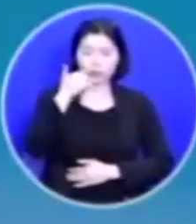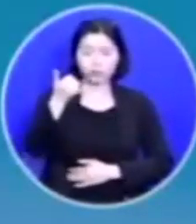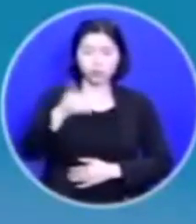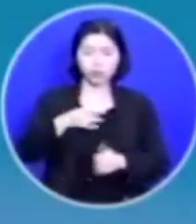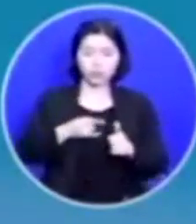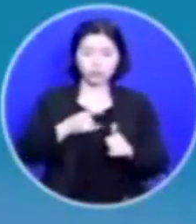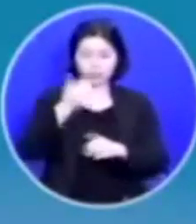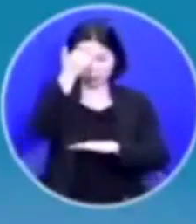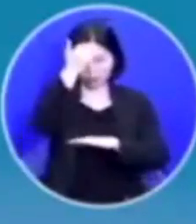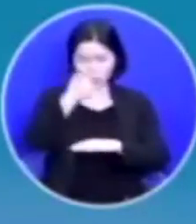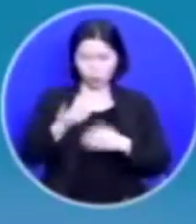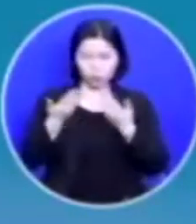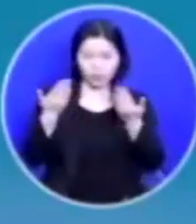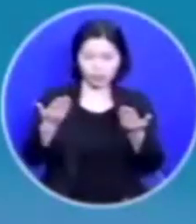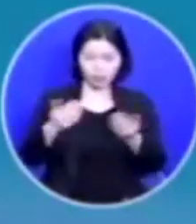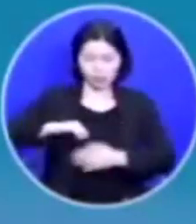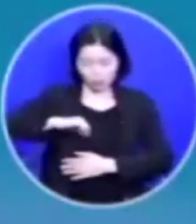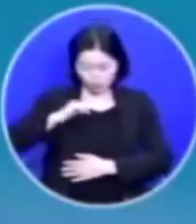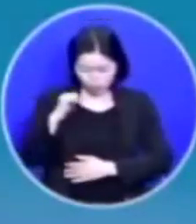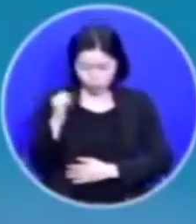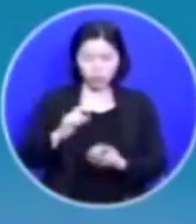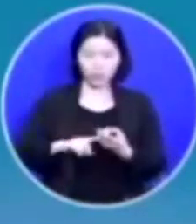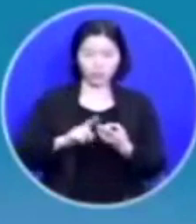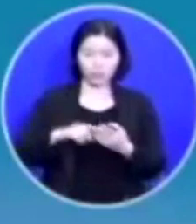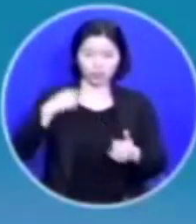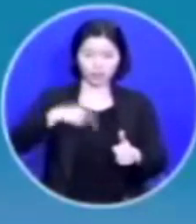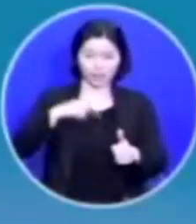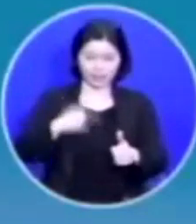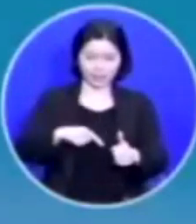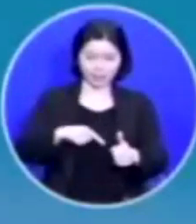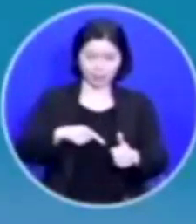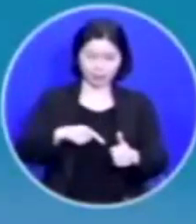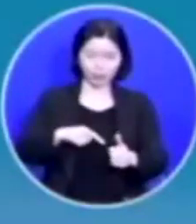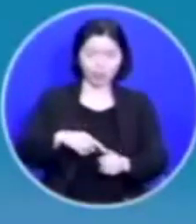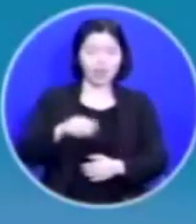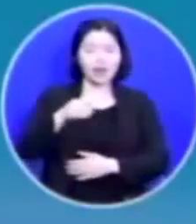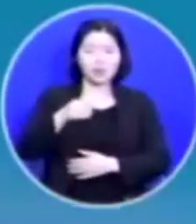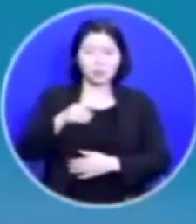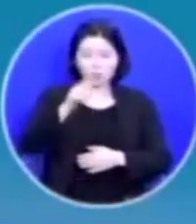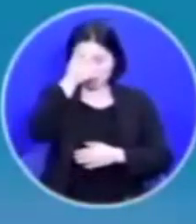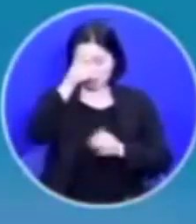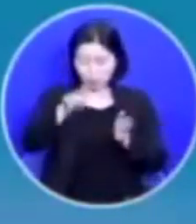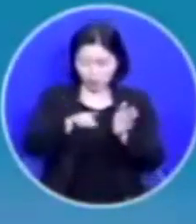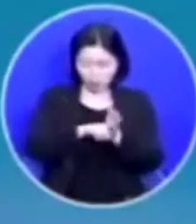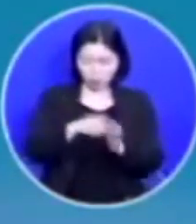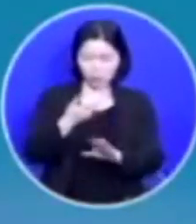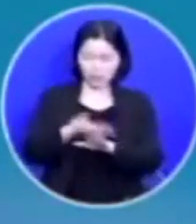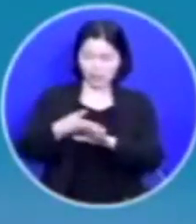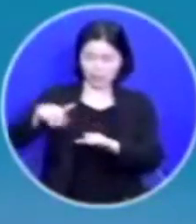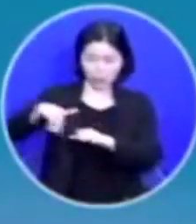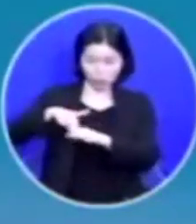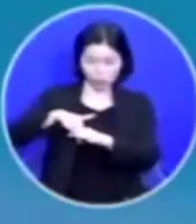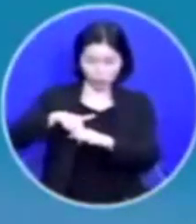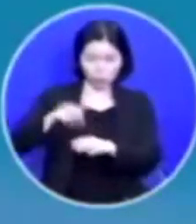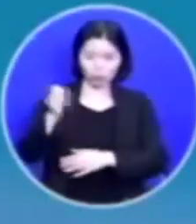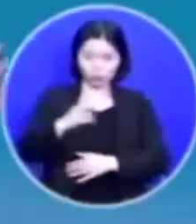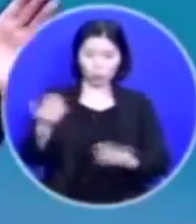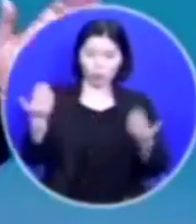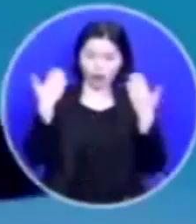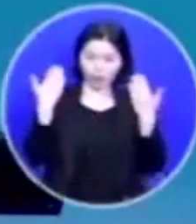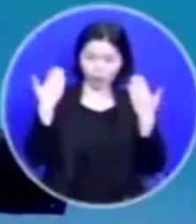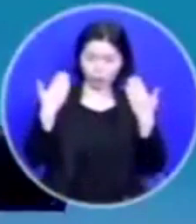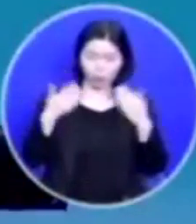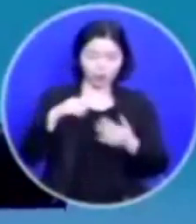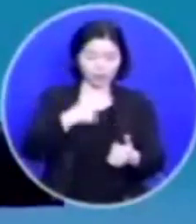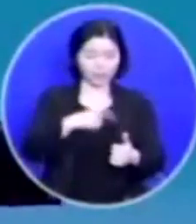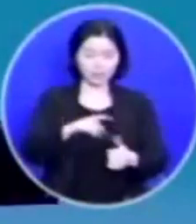효도하는 것 부모님에게 순종하는 것에 대한 가르침은 기독교나 다른 종교나 또는 학교에서 가르치는 거나 뭐가